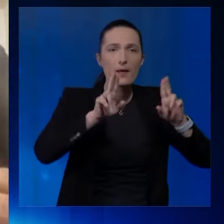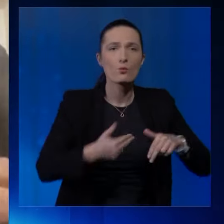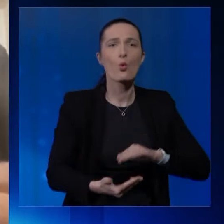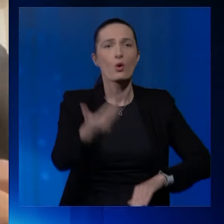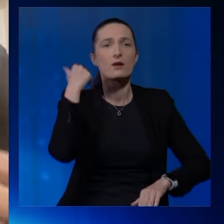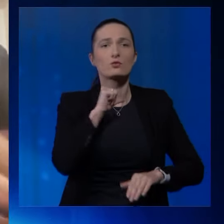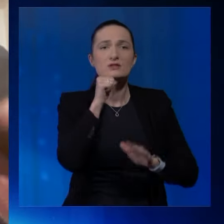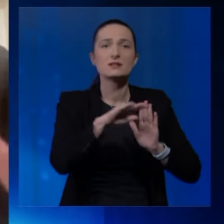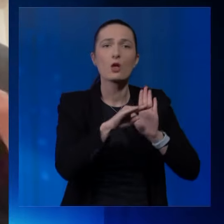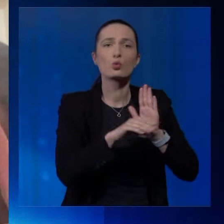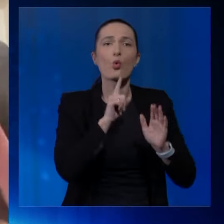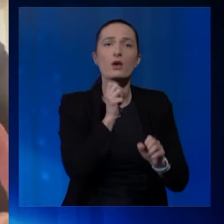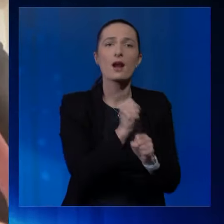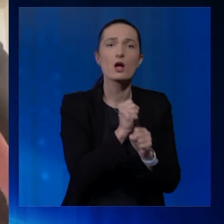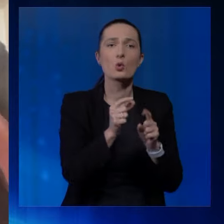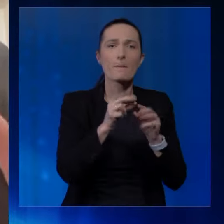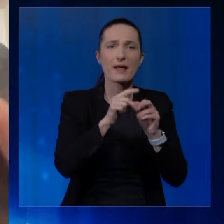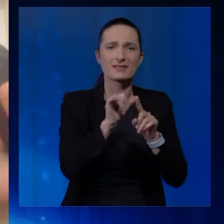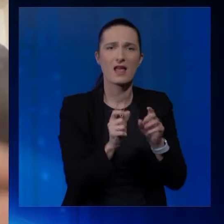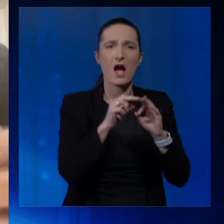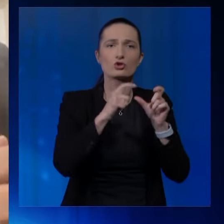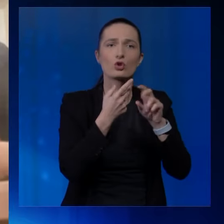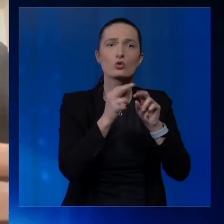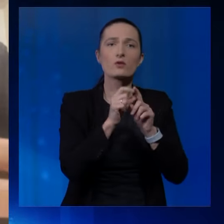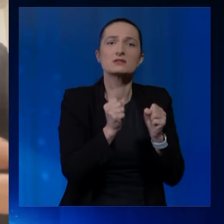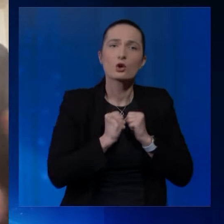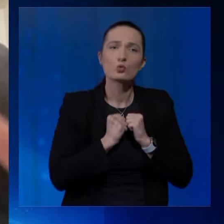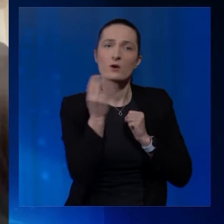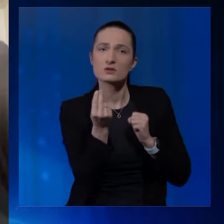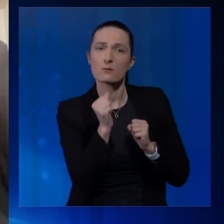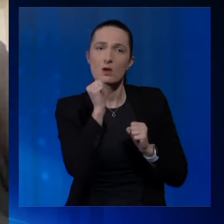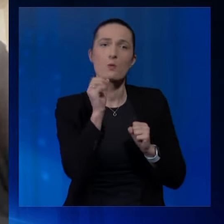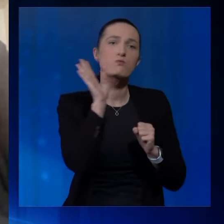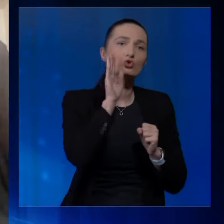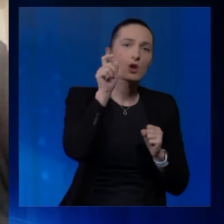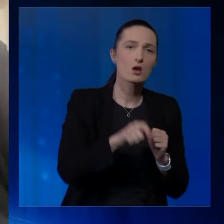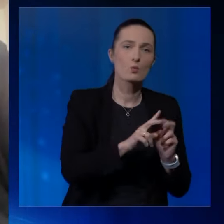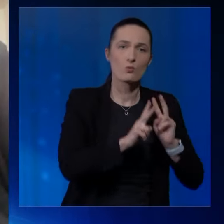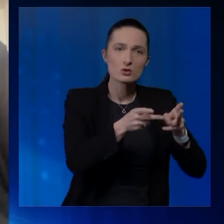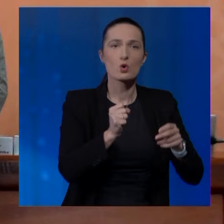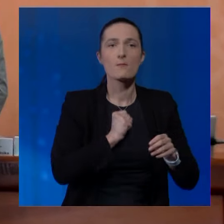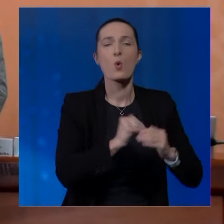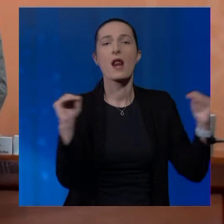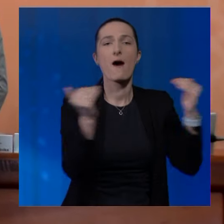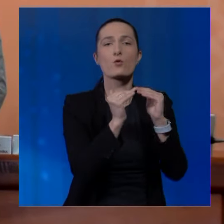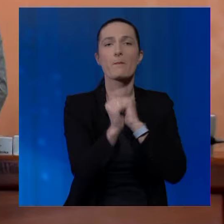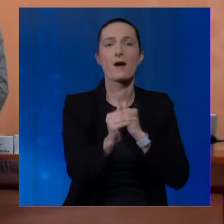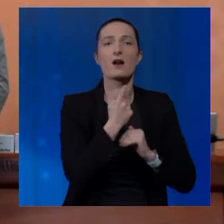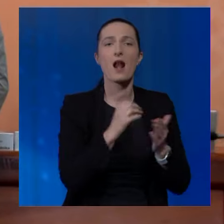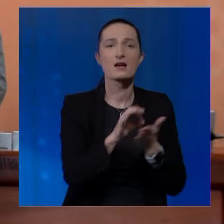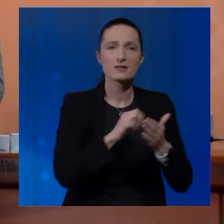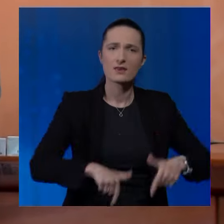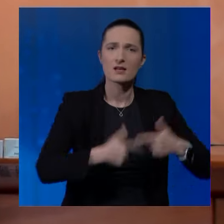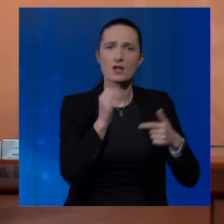koji je rađen u petježdavna, sačuvao je i srbe i bošnjaki u Mostaru da imaju ranupravan glas. Jasan je